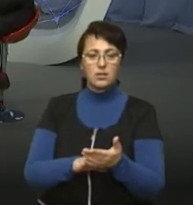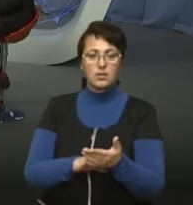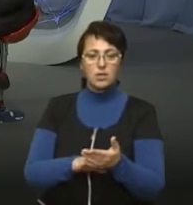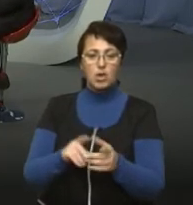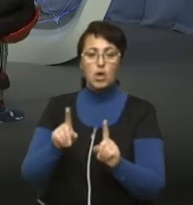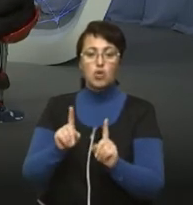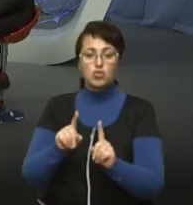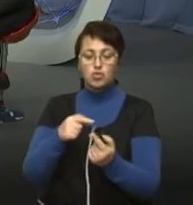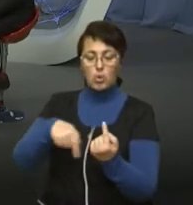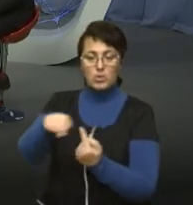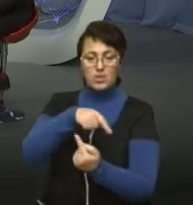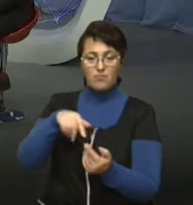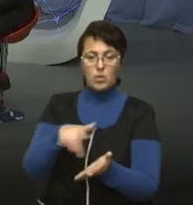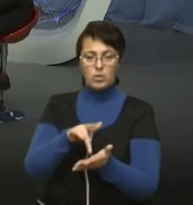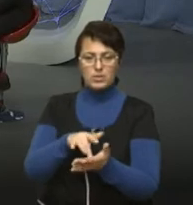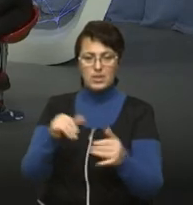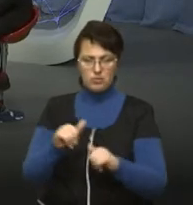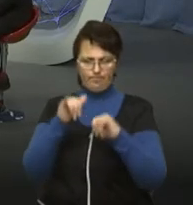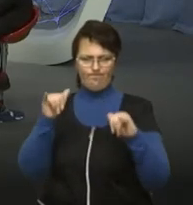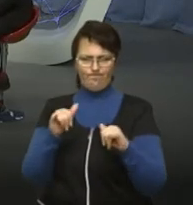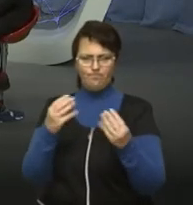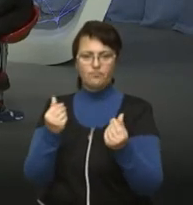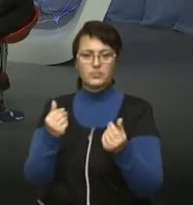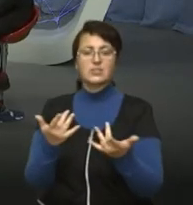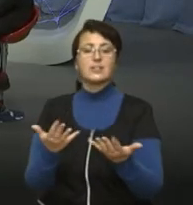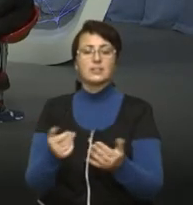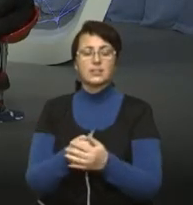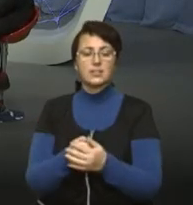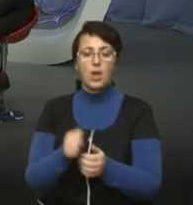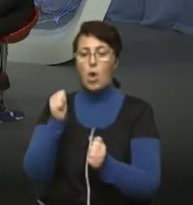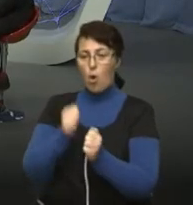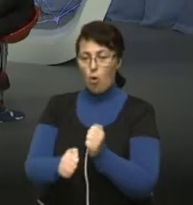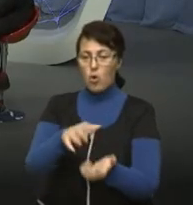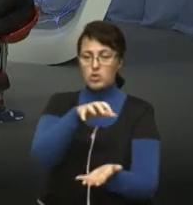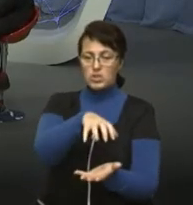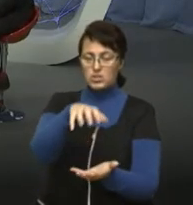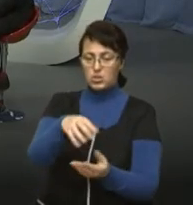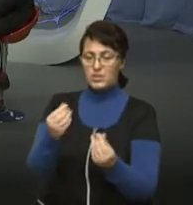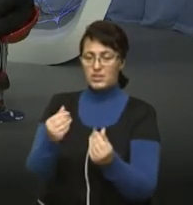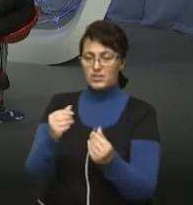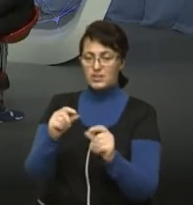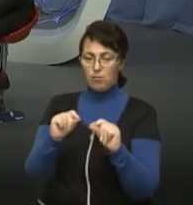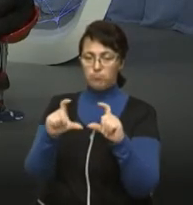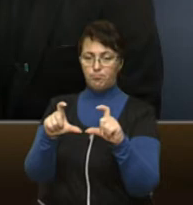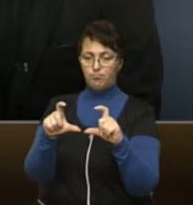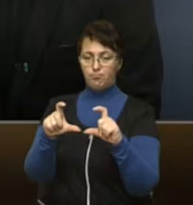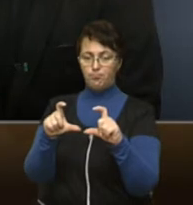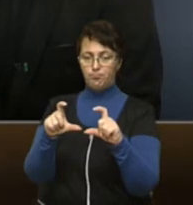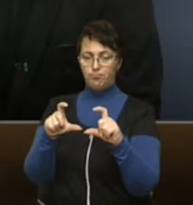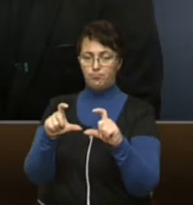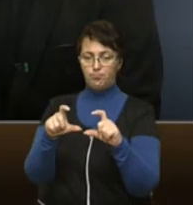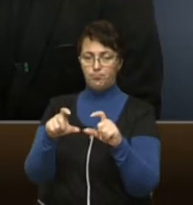колого центру. На скільки зросло? Тобто, з кожною зоною ціна зростає так